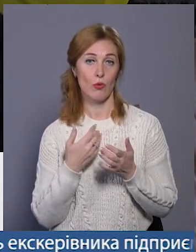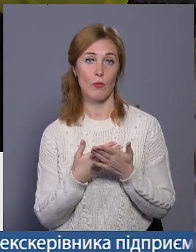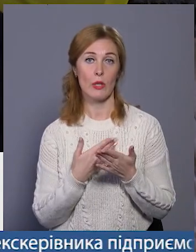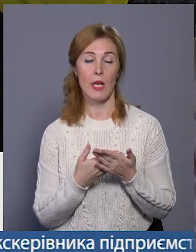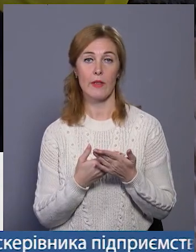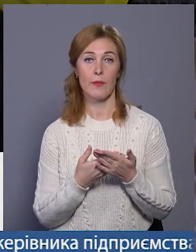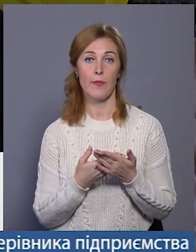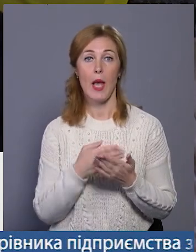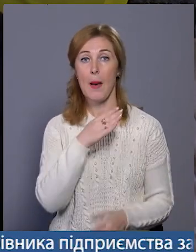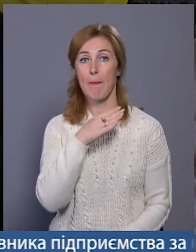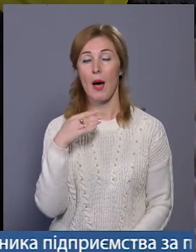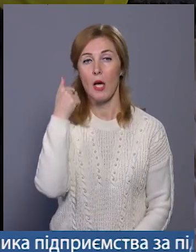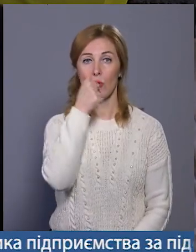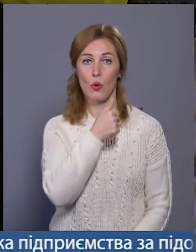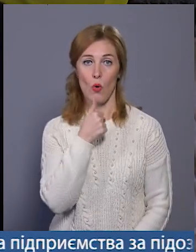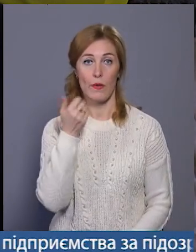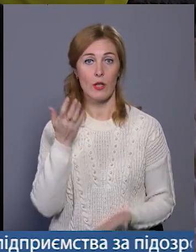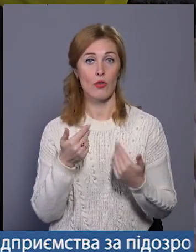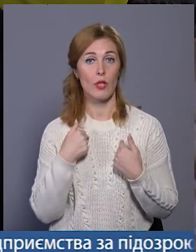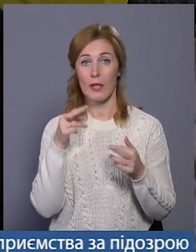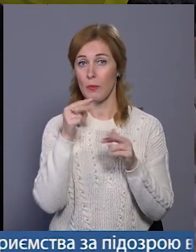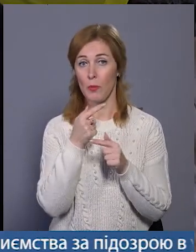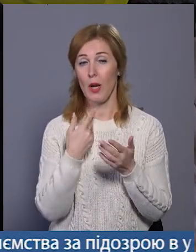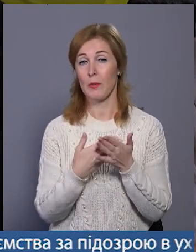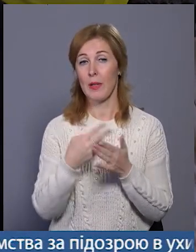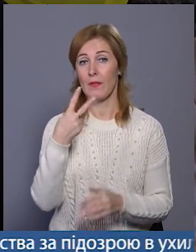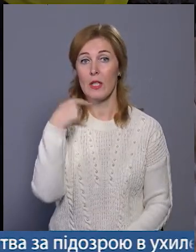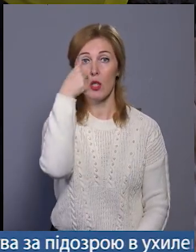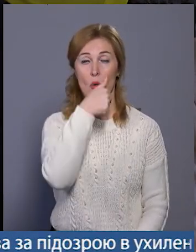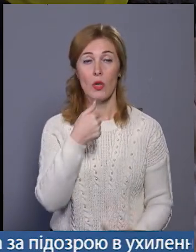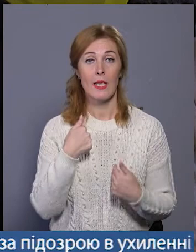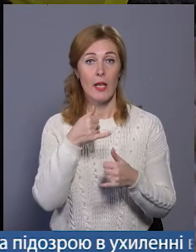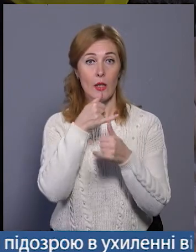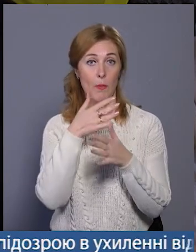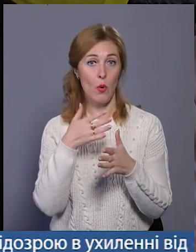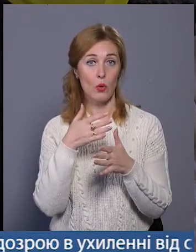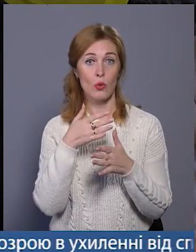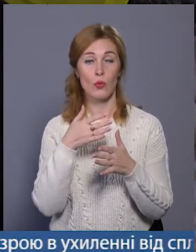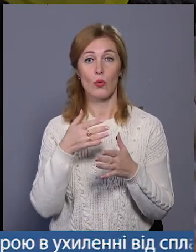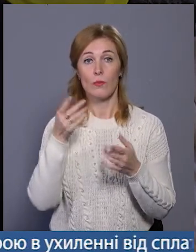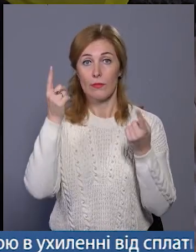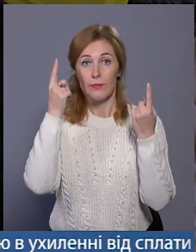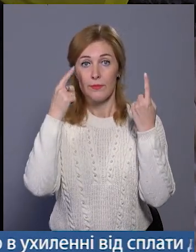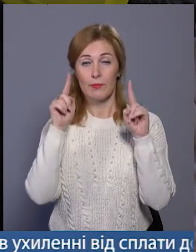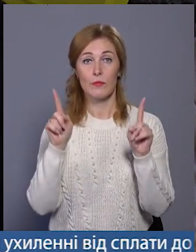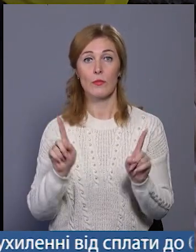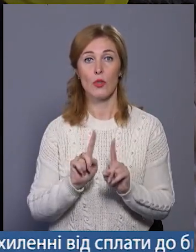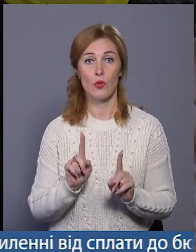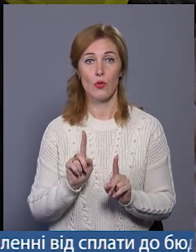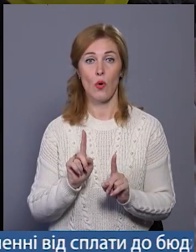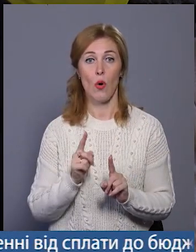вже багато років, якщо я не помиляюсь, років з 20. Я не можу навіть допустити думки, що